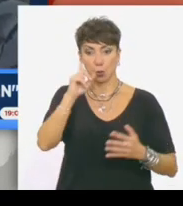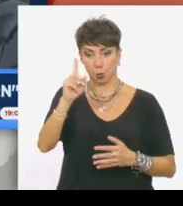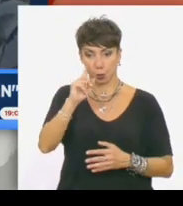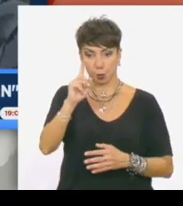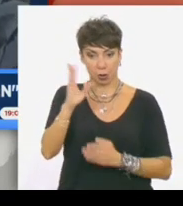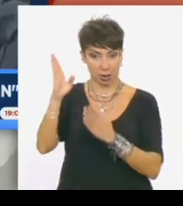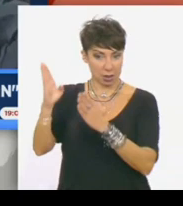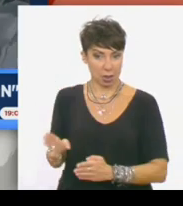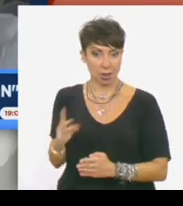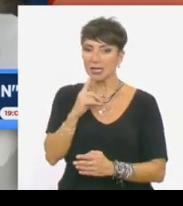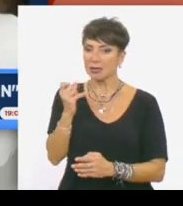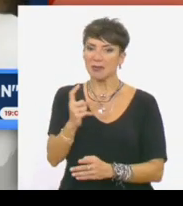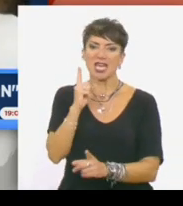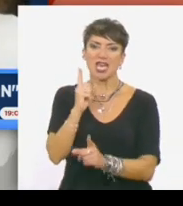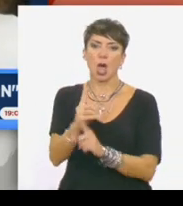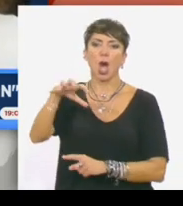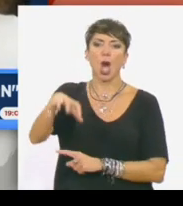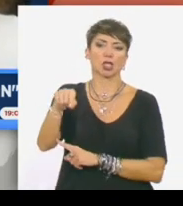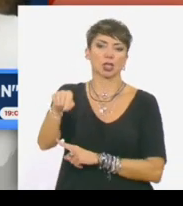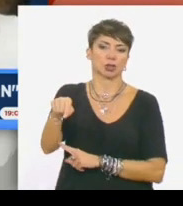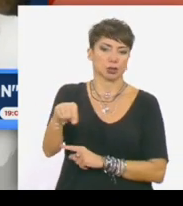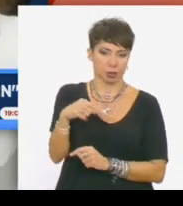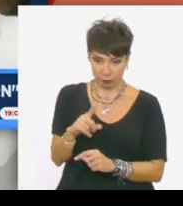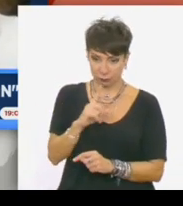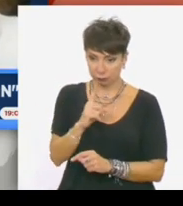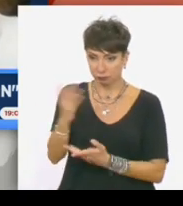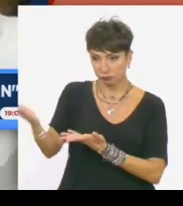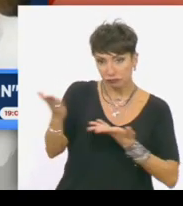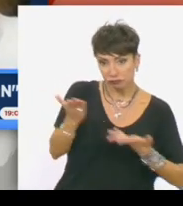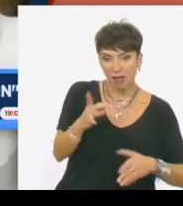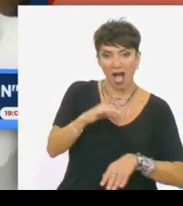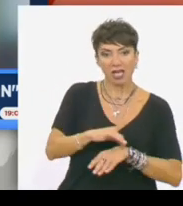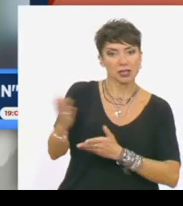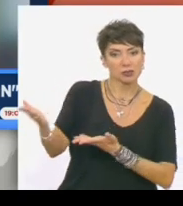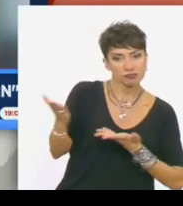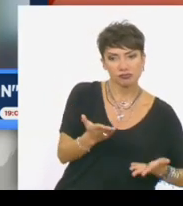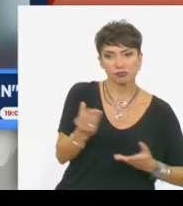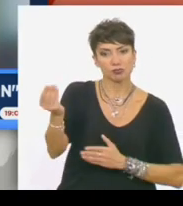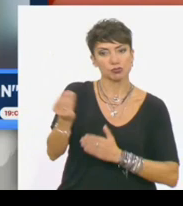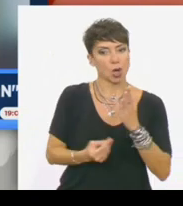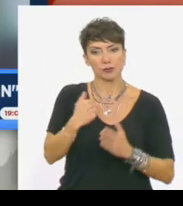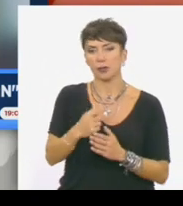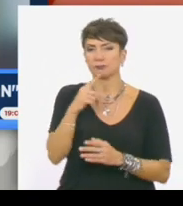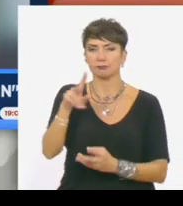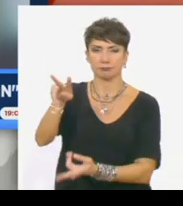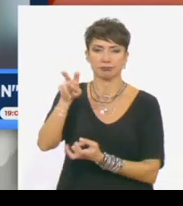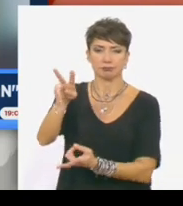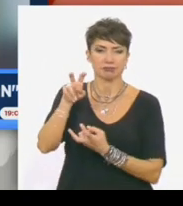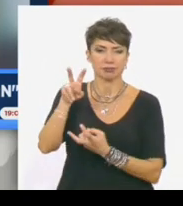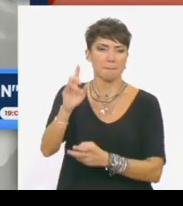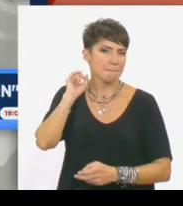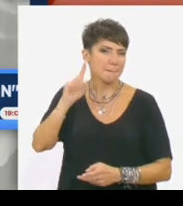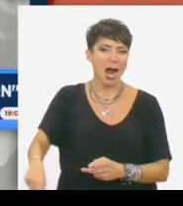υπήρχε ένας ειδικά διαμορφωμένος χώρος όπου έβλεπε τους ασθενείς της. Από εδώ οι αρχές κατέσχεσαν και αυτά τα